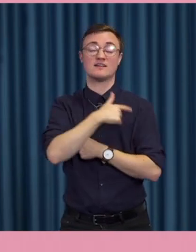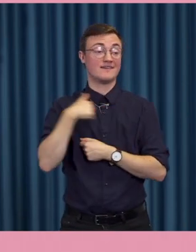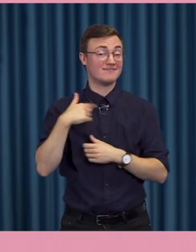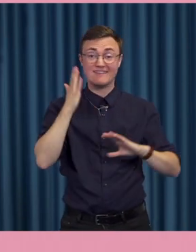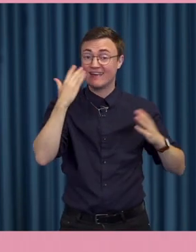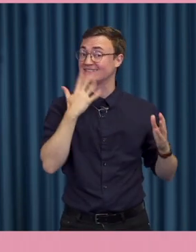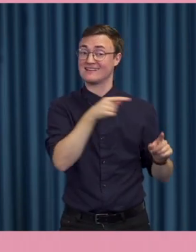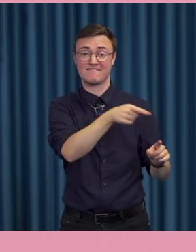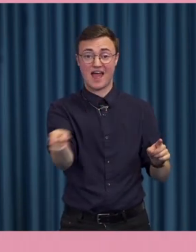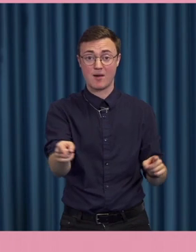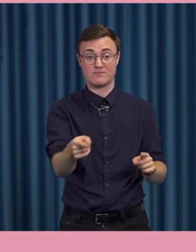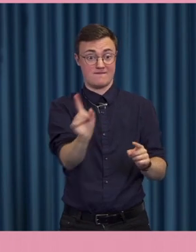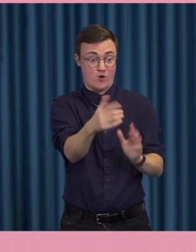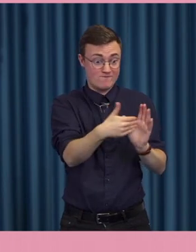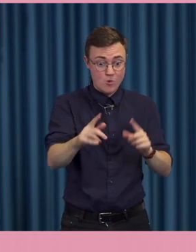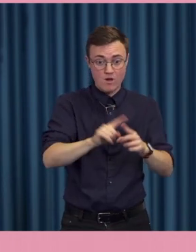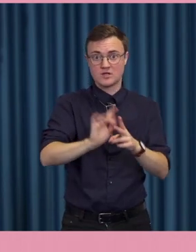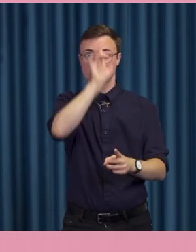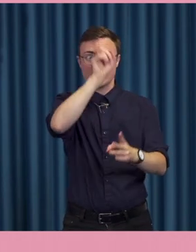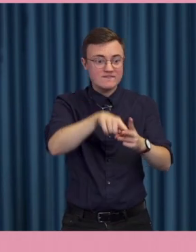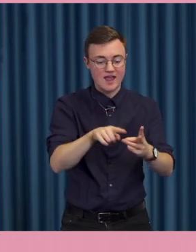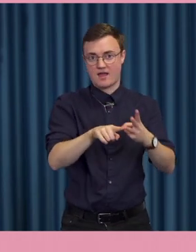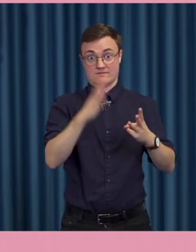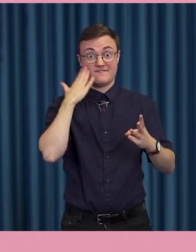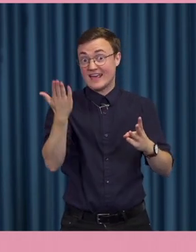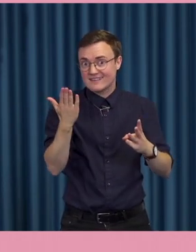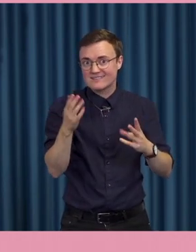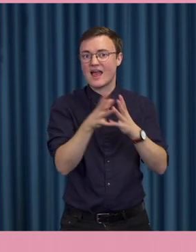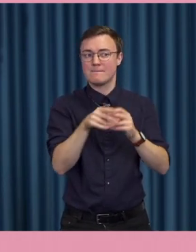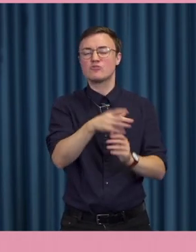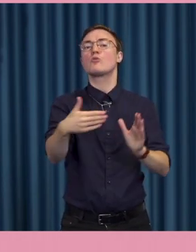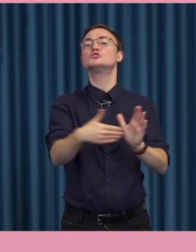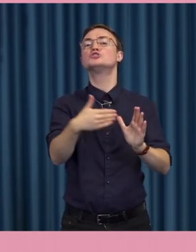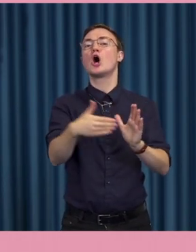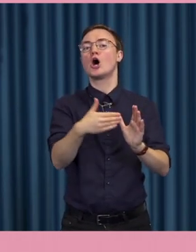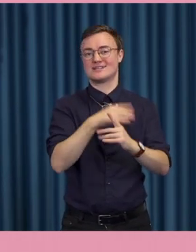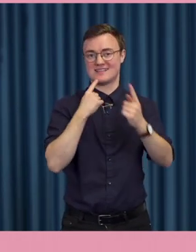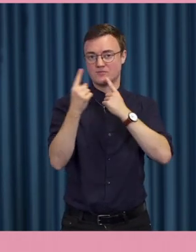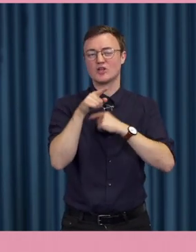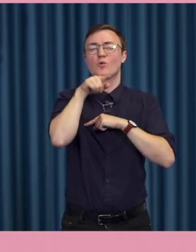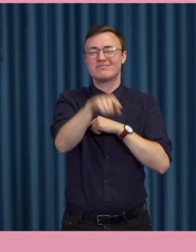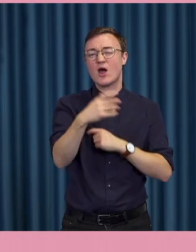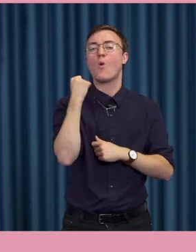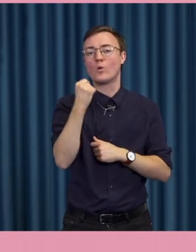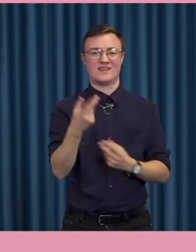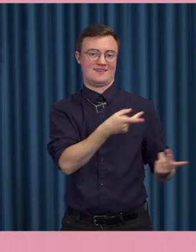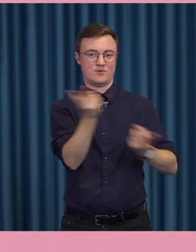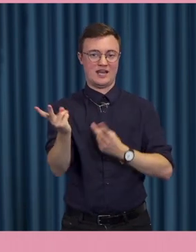var de kommer ifrån, vad de har för syfte. Men de stör faktiskt samtalet. Det här är ett hot mot demokratin, menar vi.